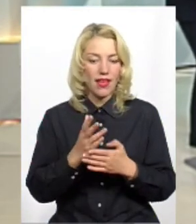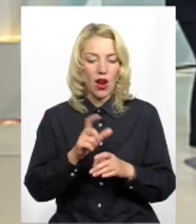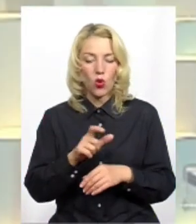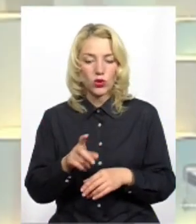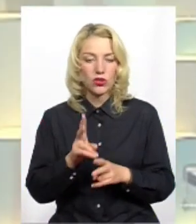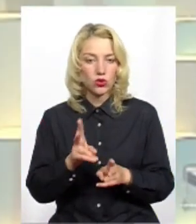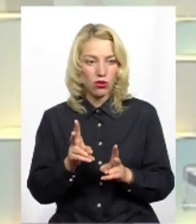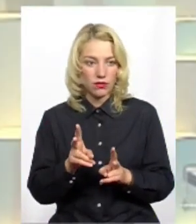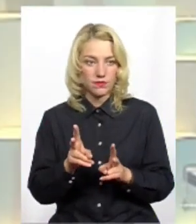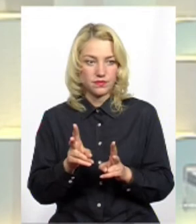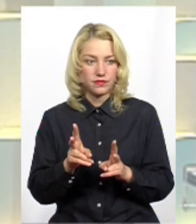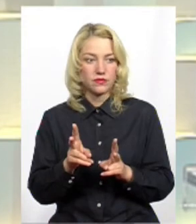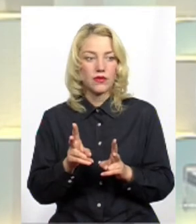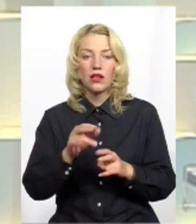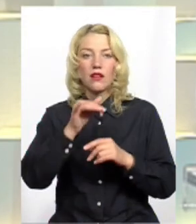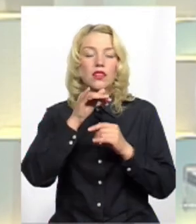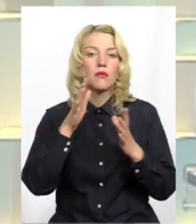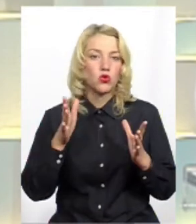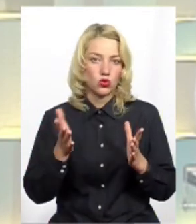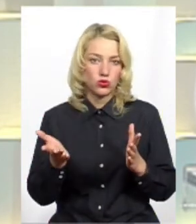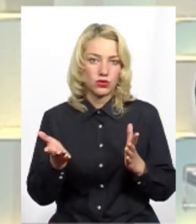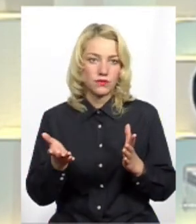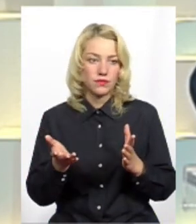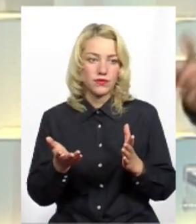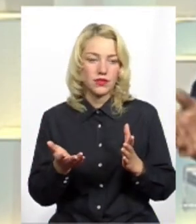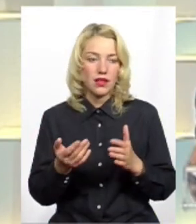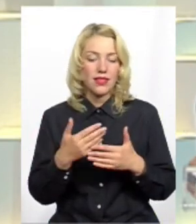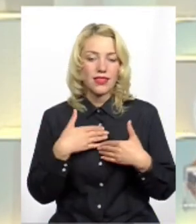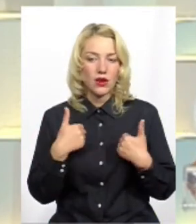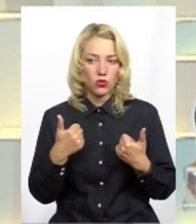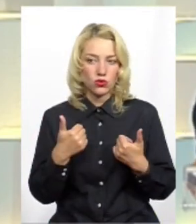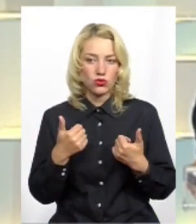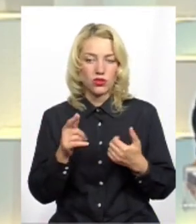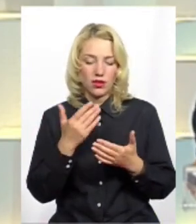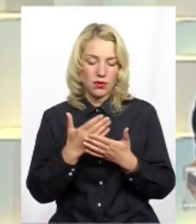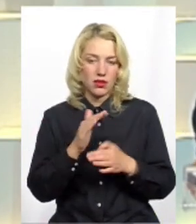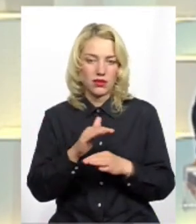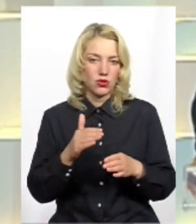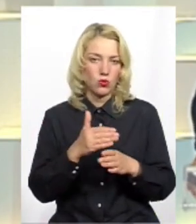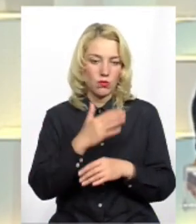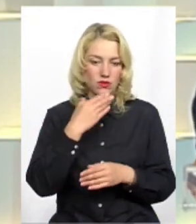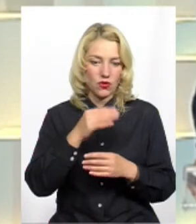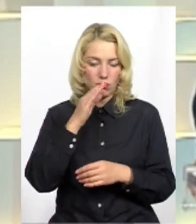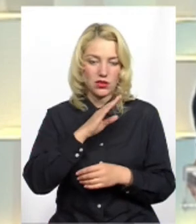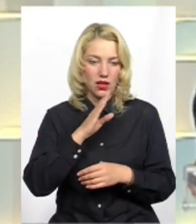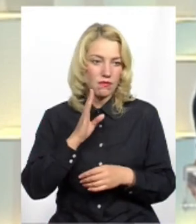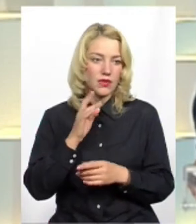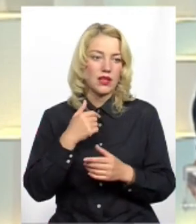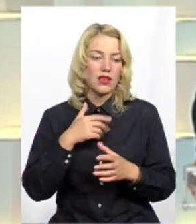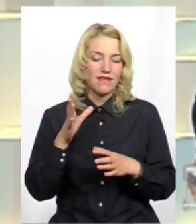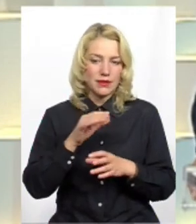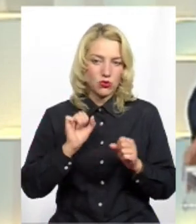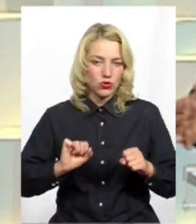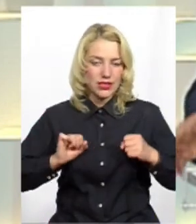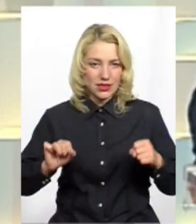такі, які не можуть чи не хочуть діти допомагати своїм батькам. Я, звісно, буду всіми